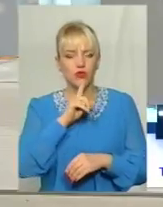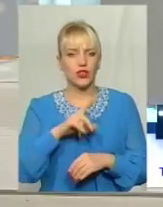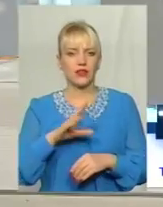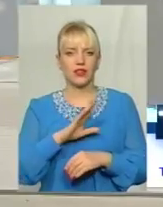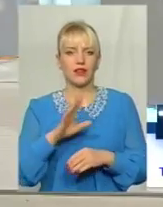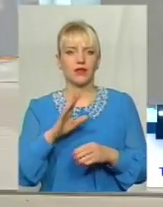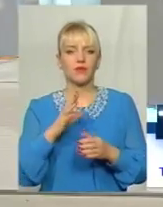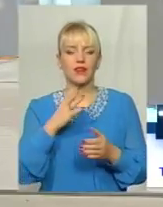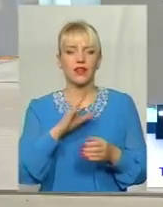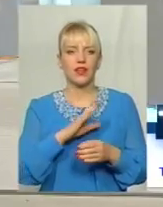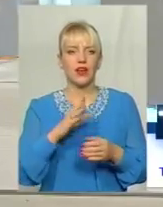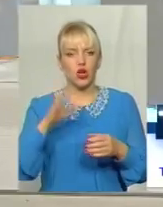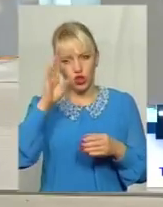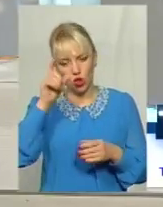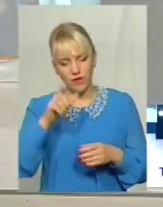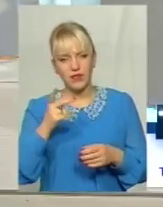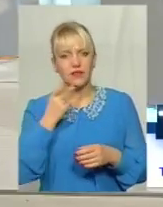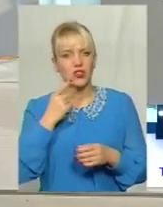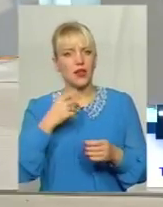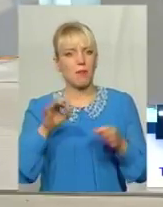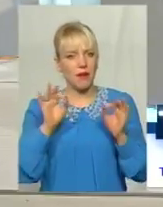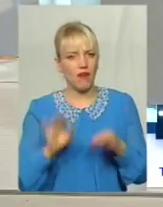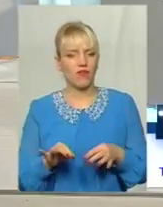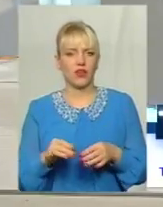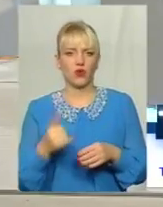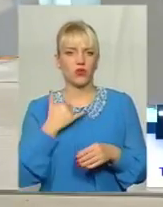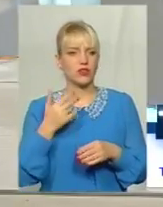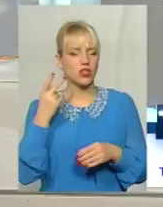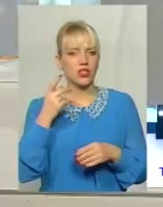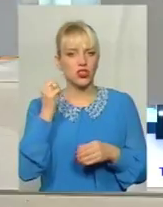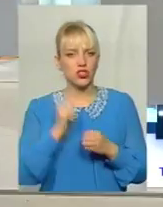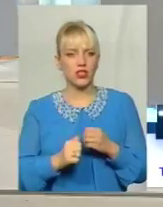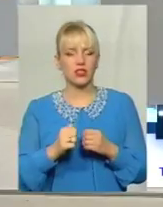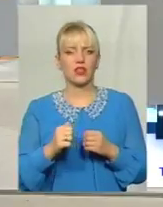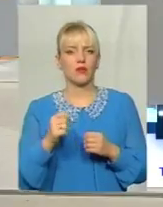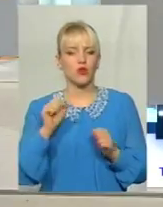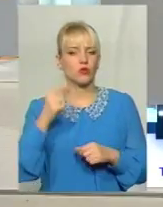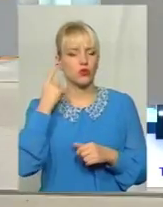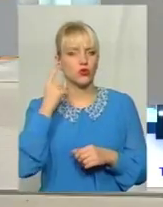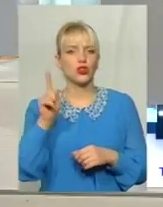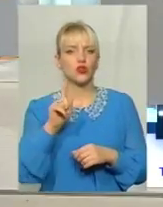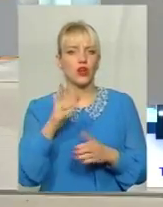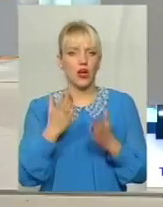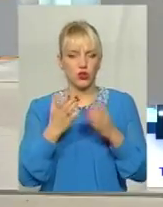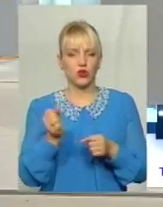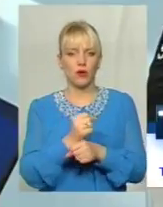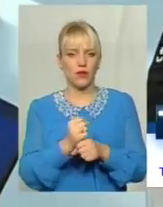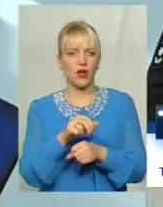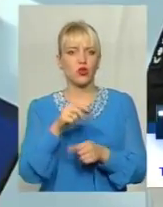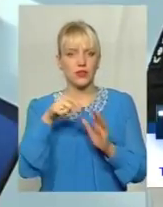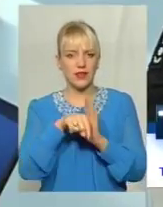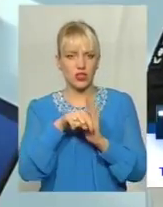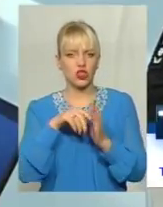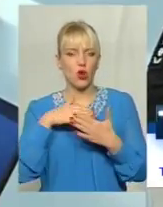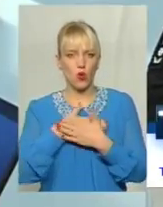Чоловік завжди правий В нас їй часто можна б чути, що б її, значить, любить Ну, я вам скажу, що це